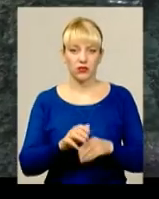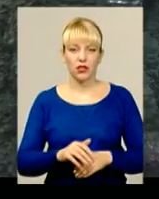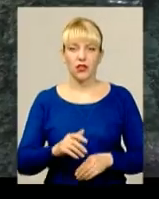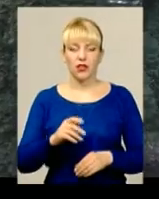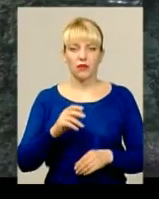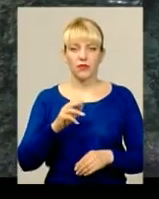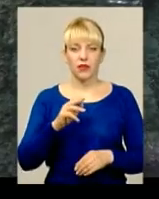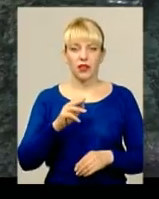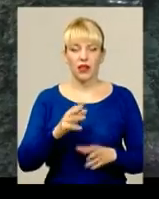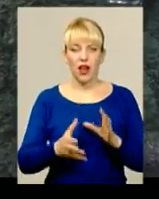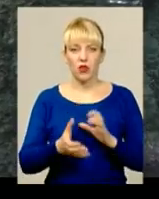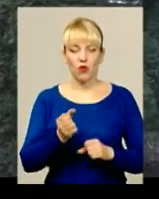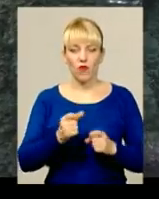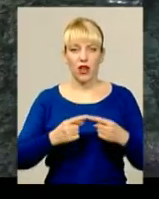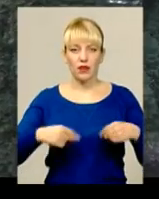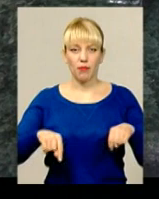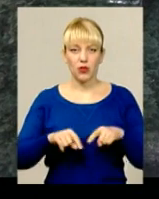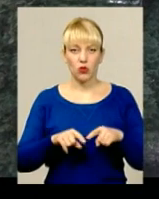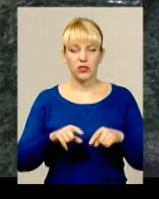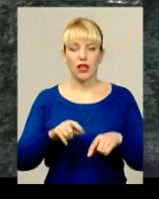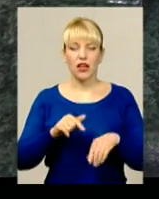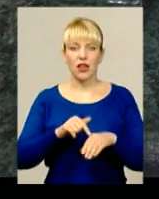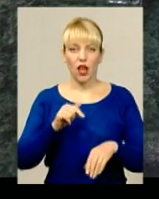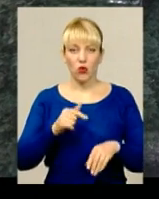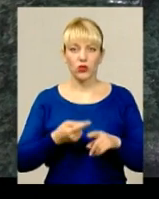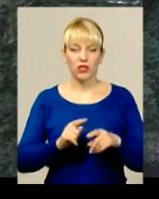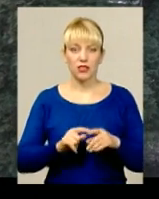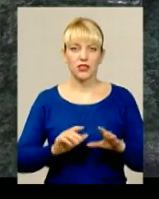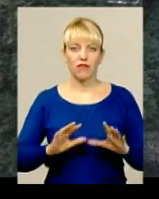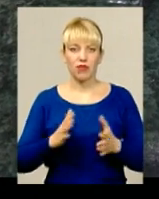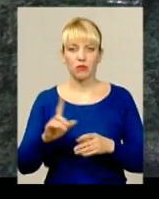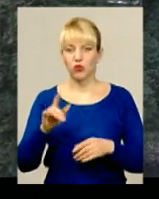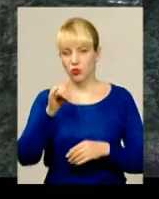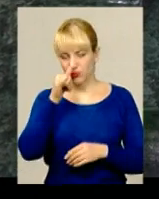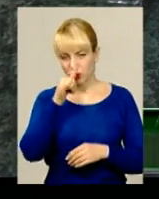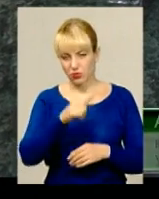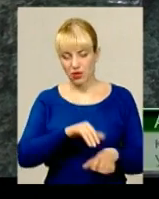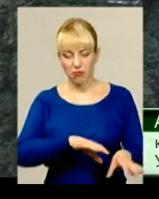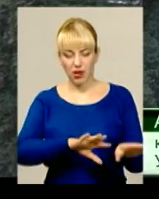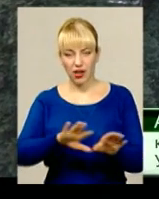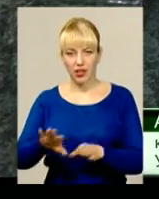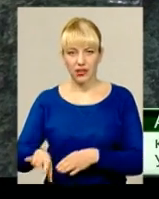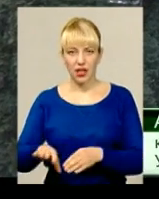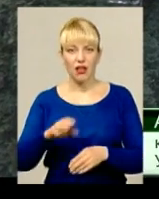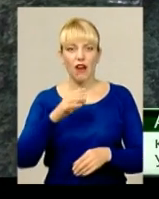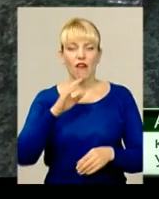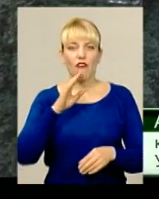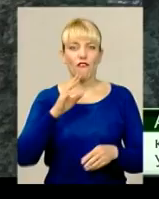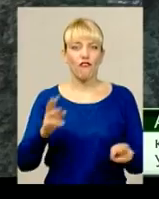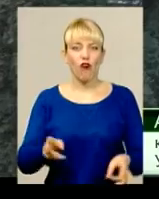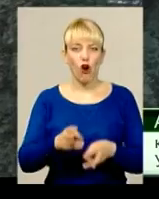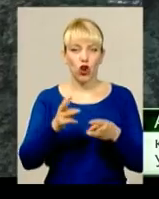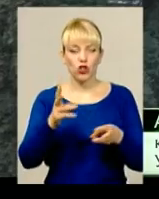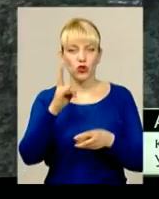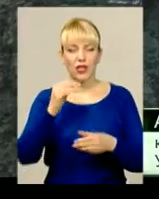Пожежно-рятувальні підрозділи по мірі можливості реагують на ці випадки, для того, щоб не допустити перекидання вогню на житлові будинки,